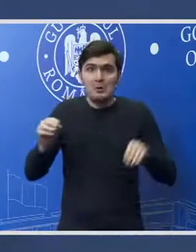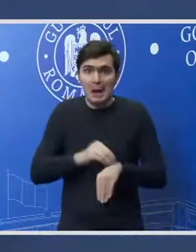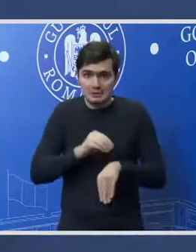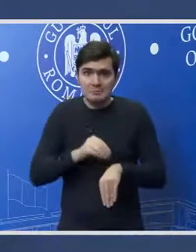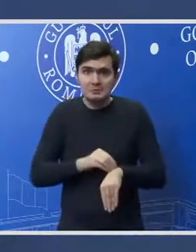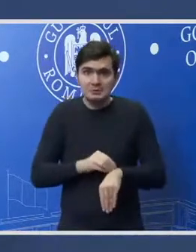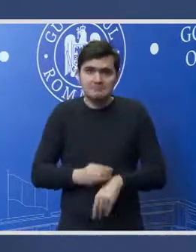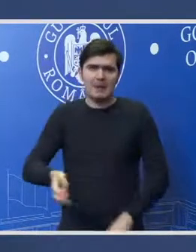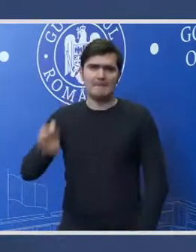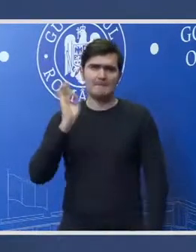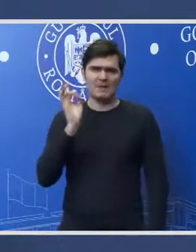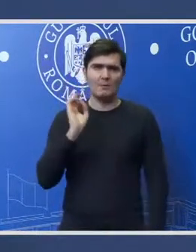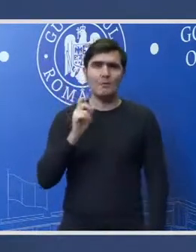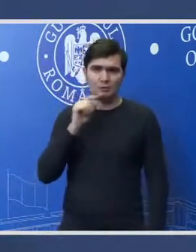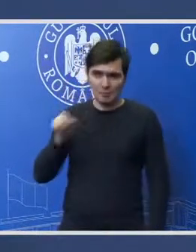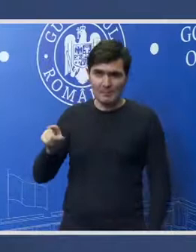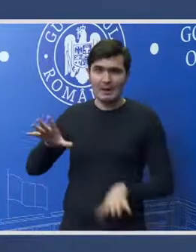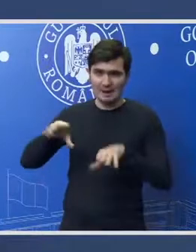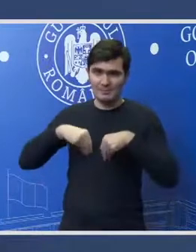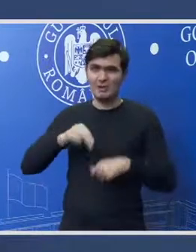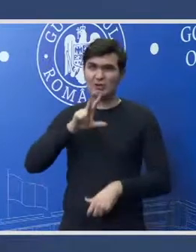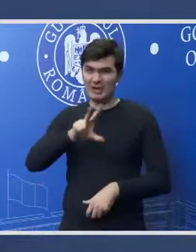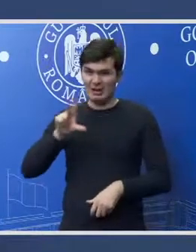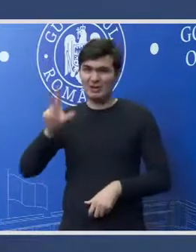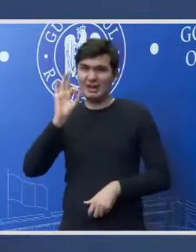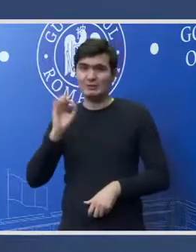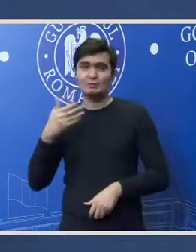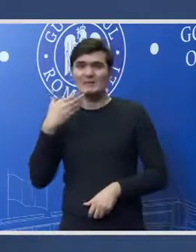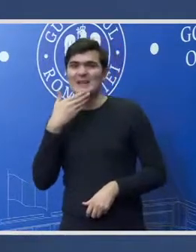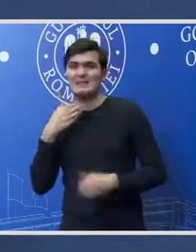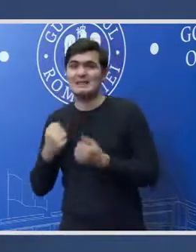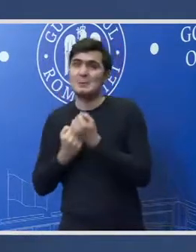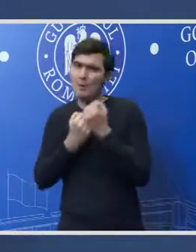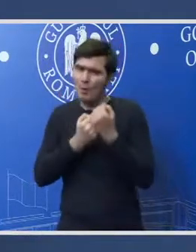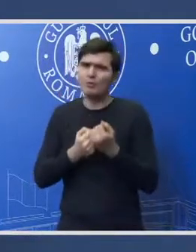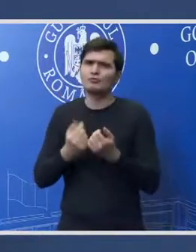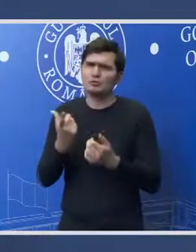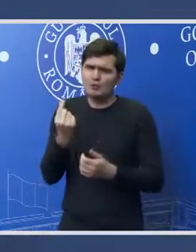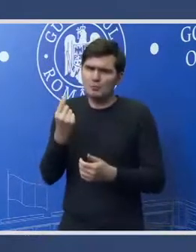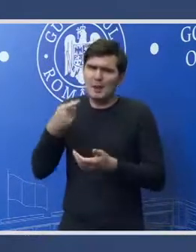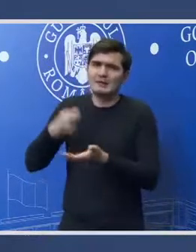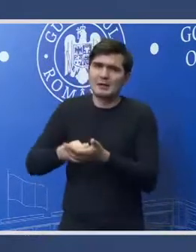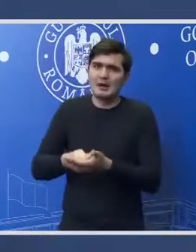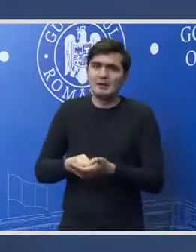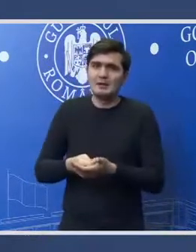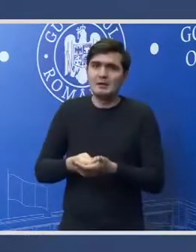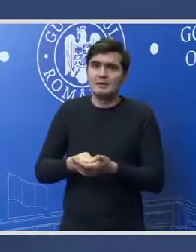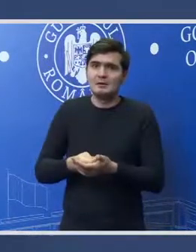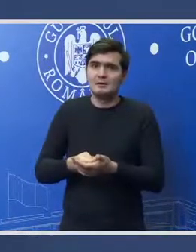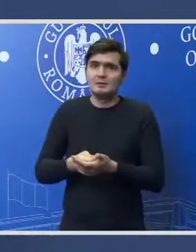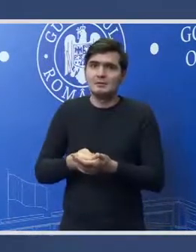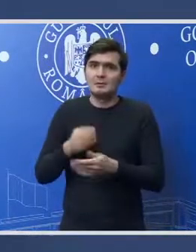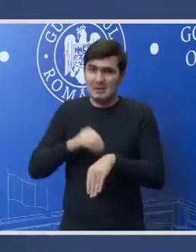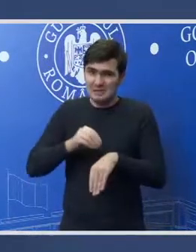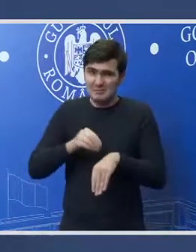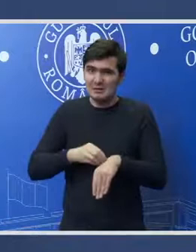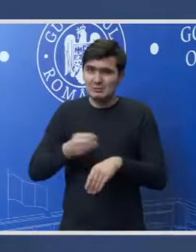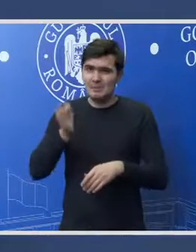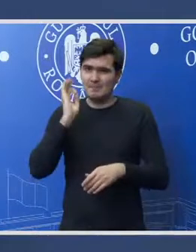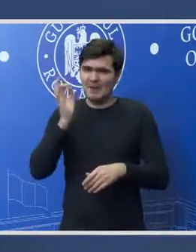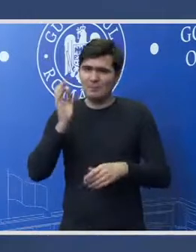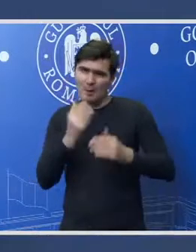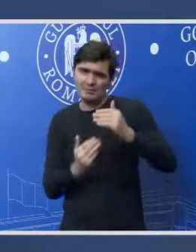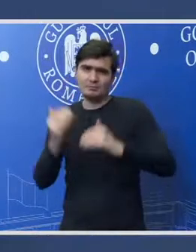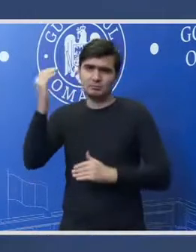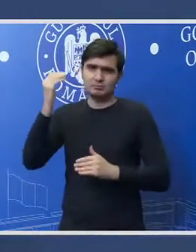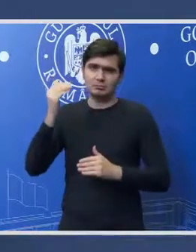performanța ceilor care primesc, o treime sporuri, și călarele s-au dublat, salariile s-au dublat în această perioadă. Este un debat la care trebuie